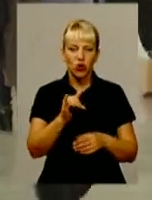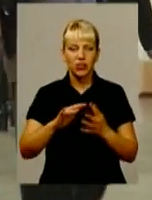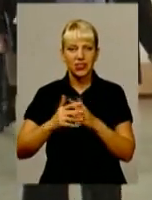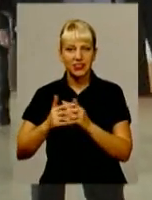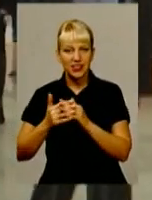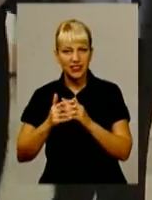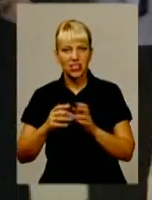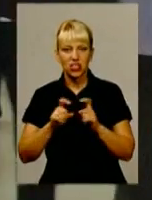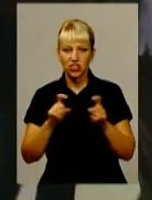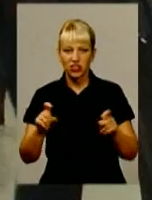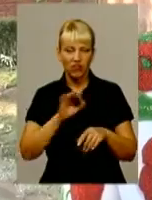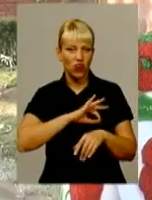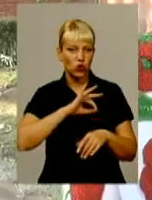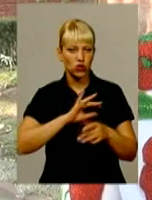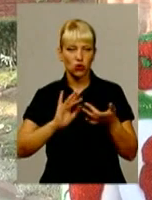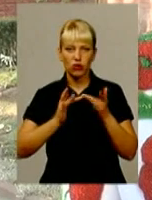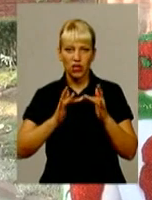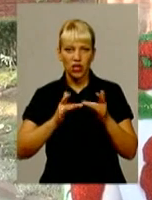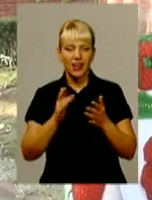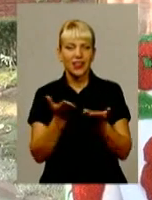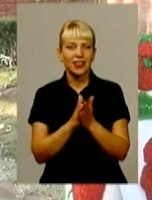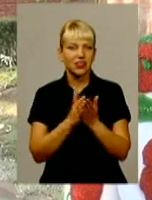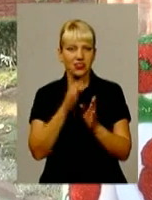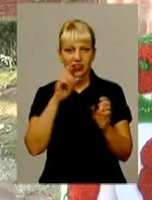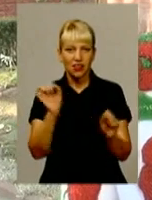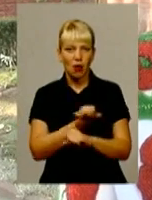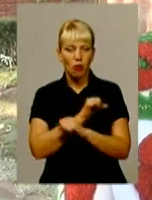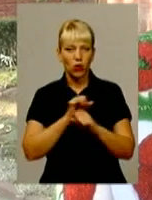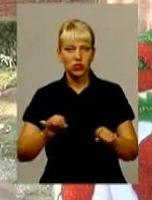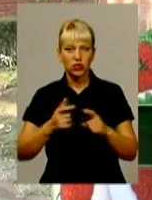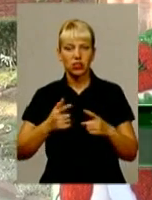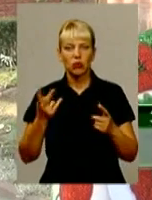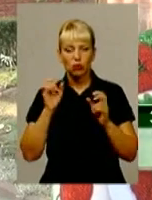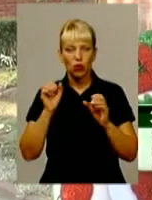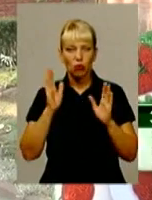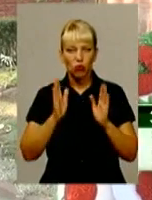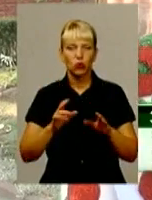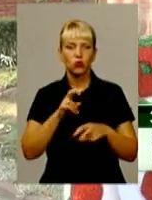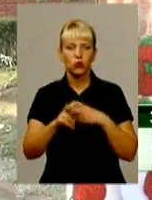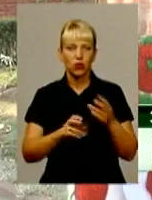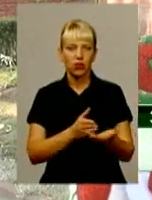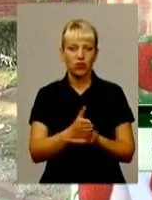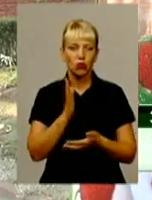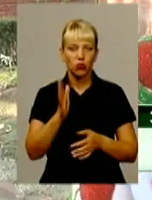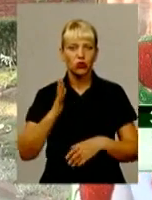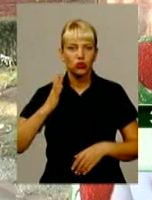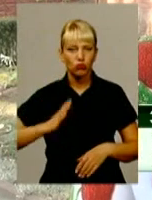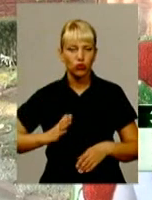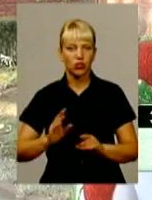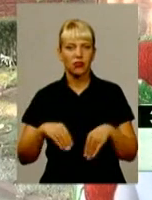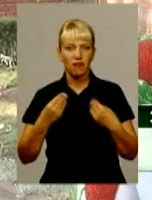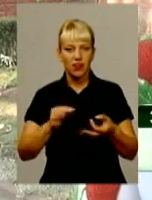електронні підручники неможливо. Вчителі будуть шукати виходи, вони будуть змушені давати